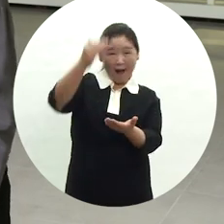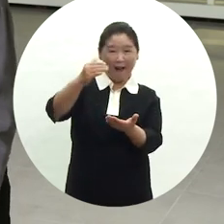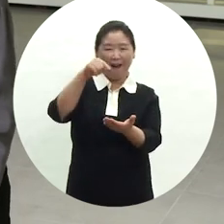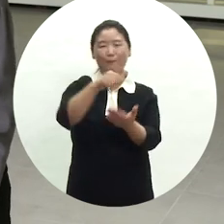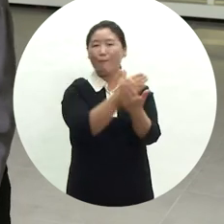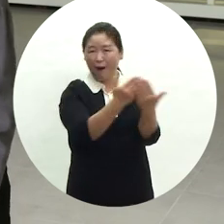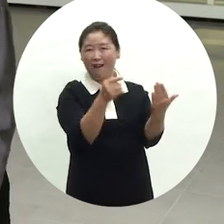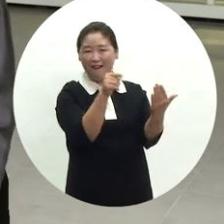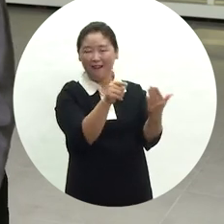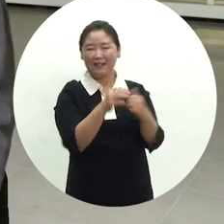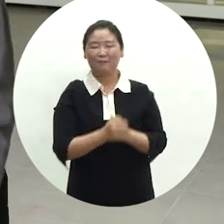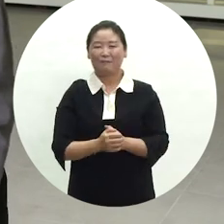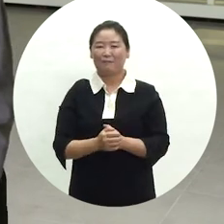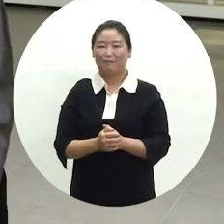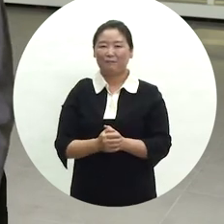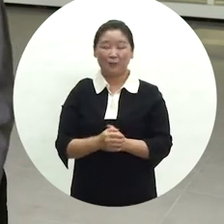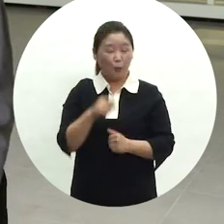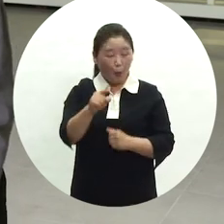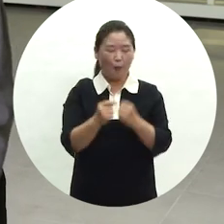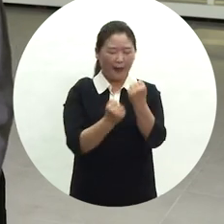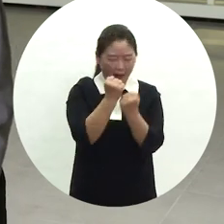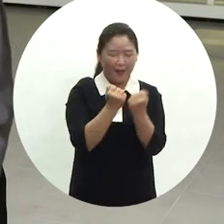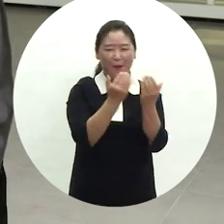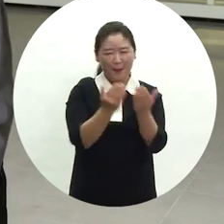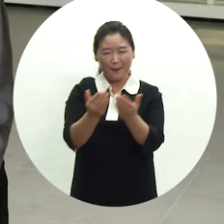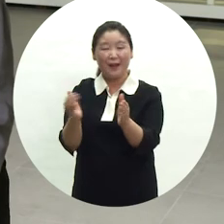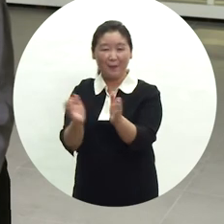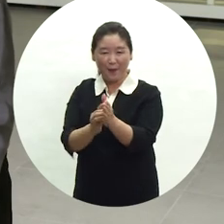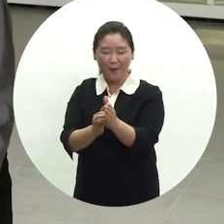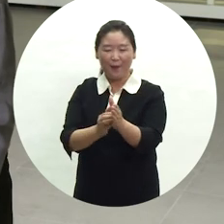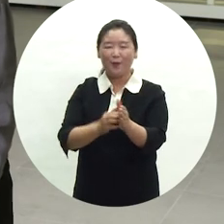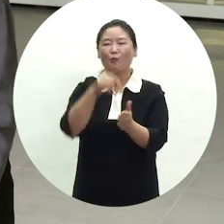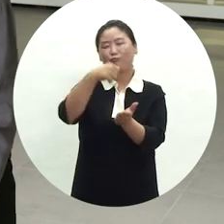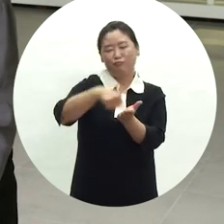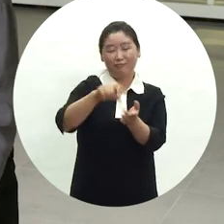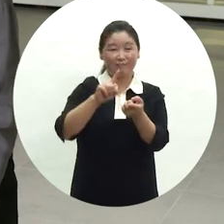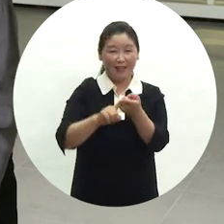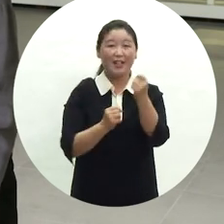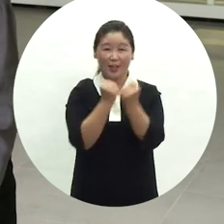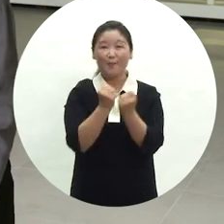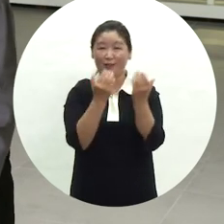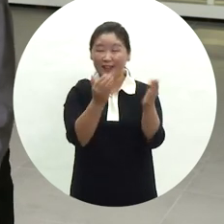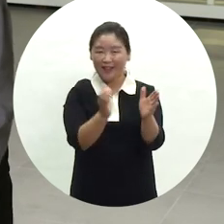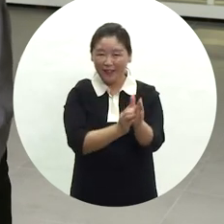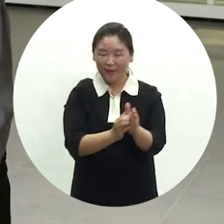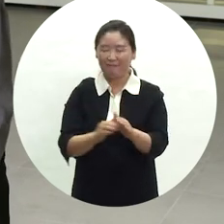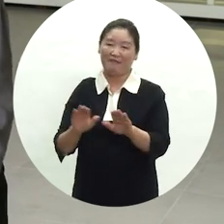전시되어 있고 앞에서 부별 주제 설명을 하면서 전시품 설명도 사이사이 했으니